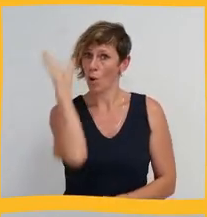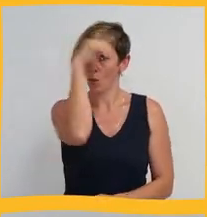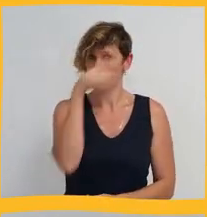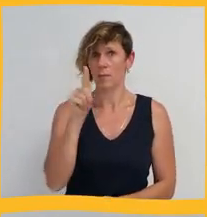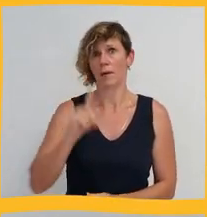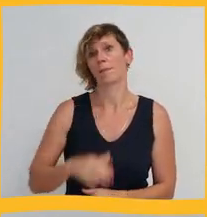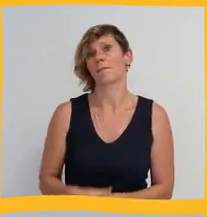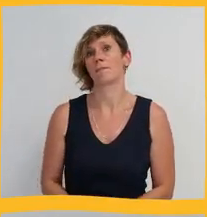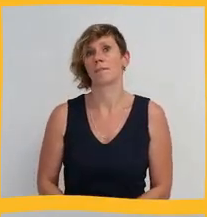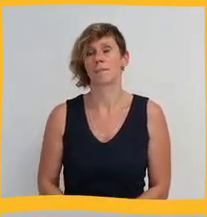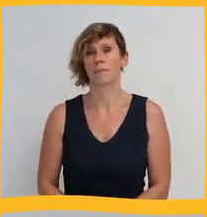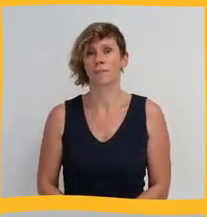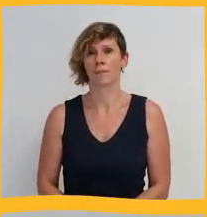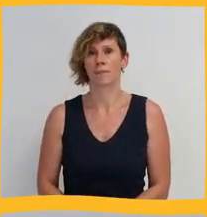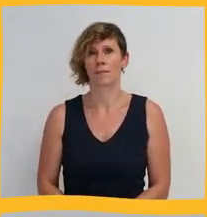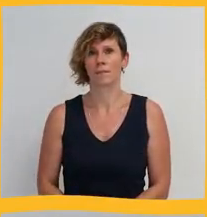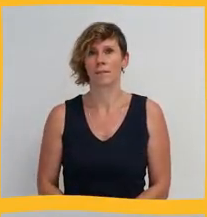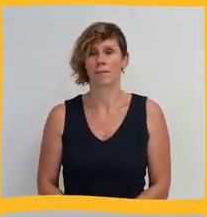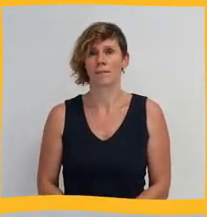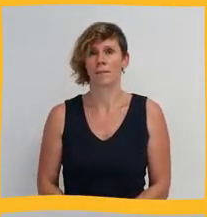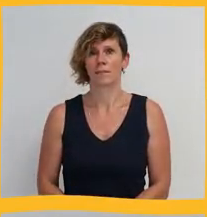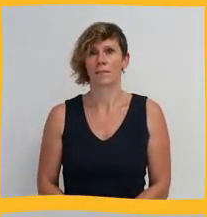Les ongles contre la paume.